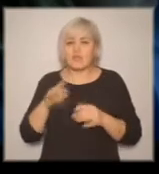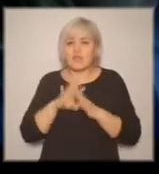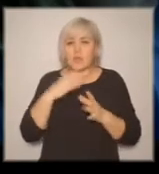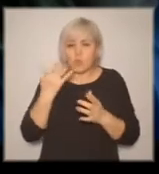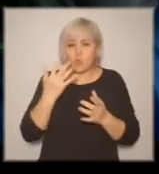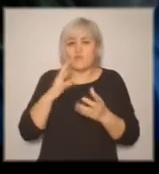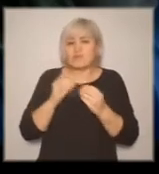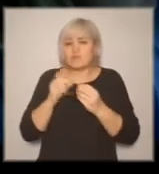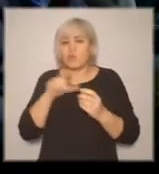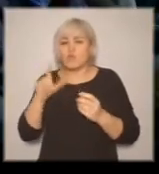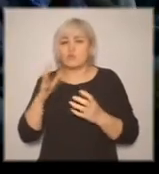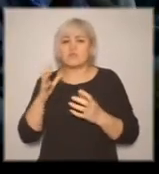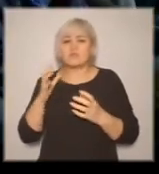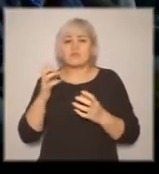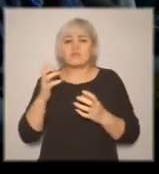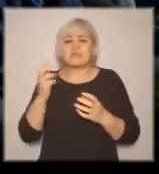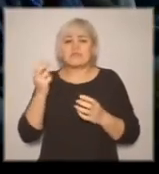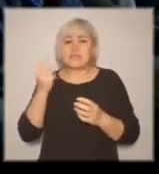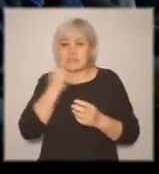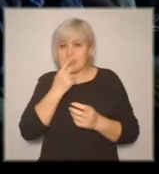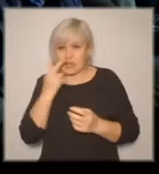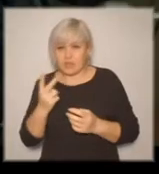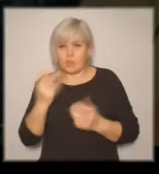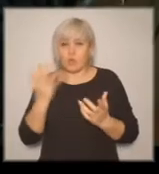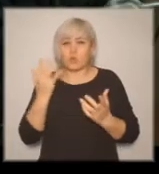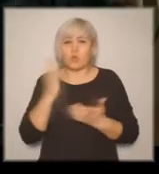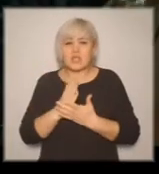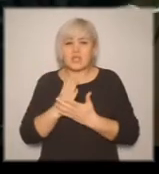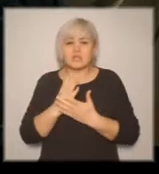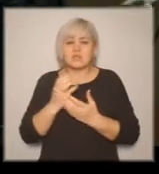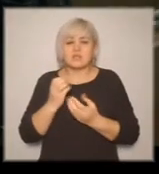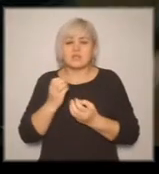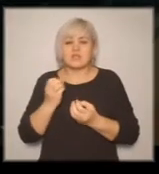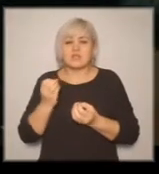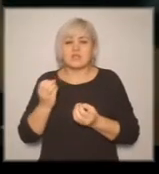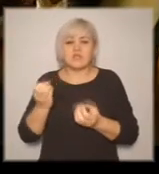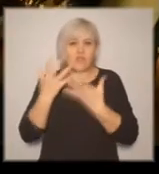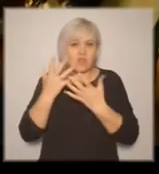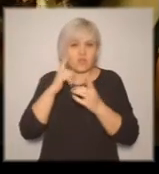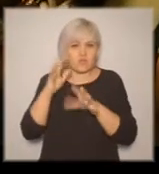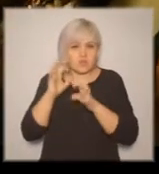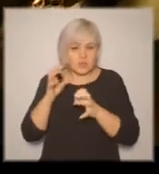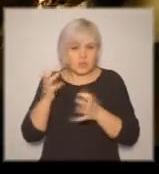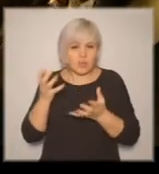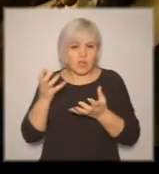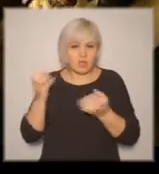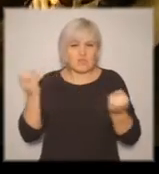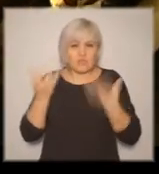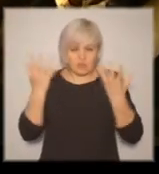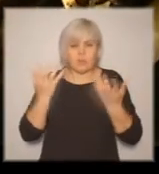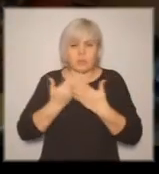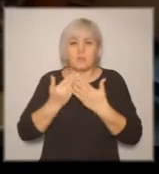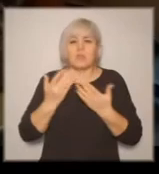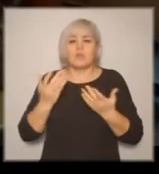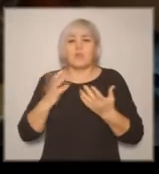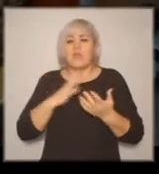как выглядит малахитовая шкатулка, если вот мы говорим о малахитовом цвете, да, и не может себе этого представить.